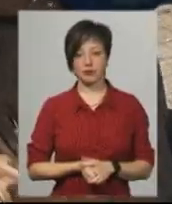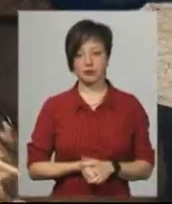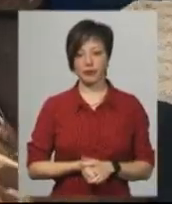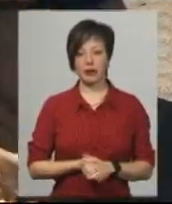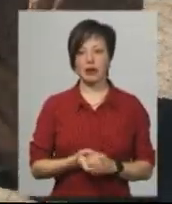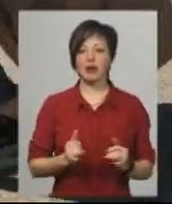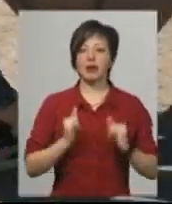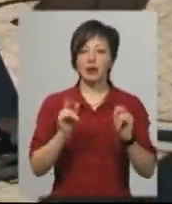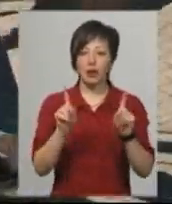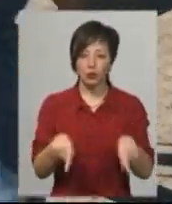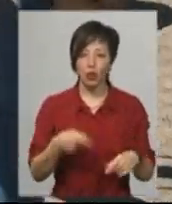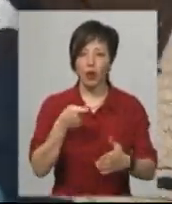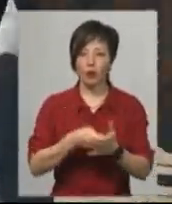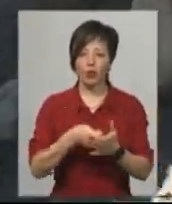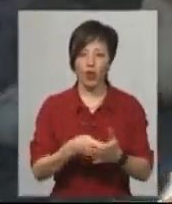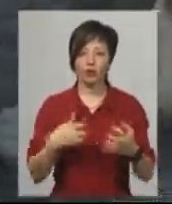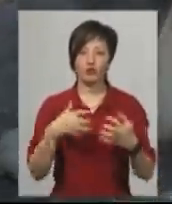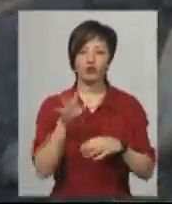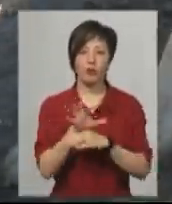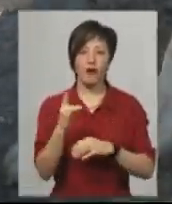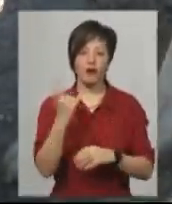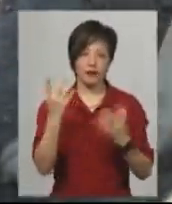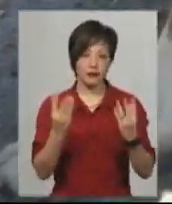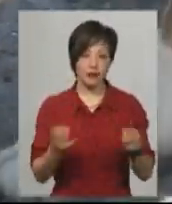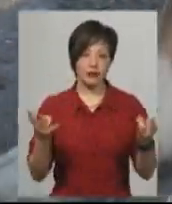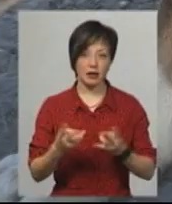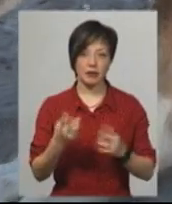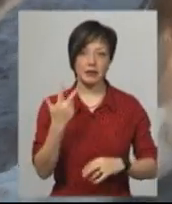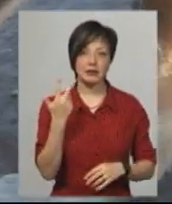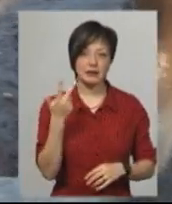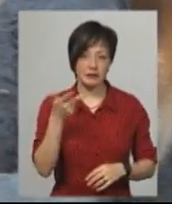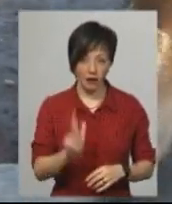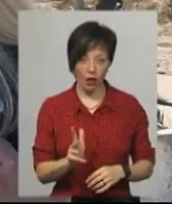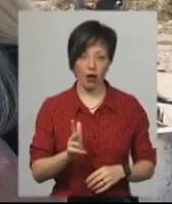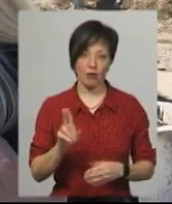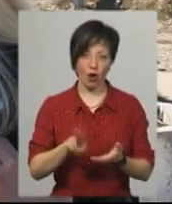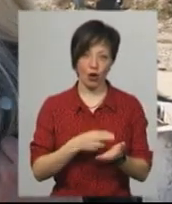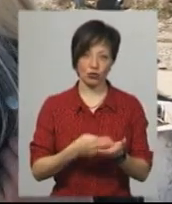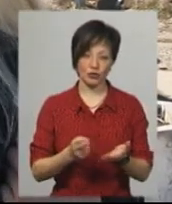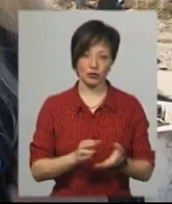Для того, аби нагодувати собак хоча б один раз на день, потрібно більше трьох кілограм каші.